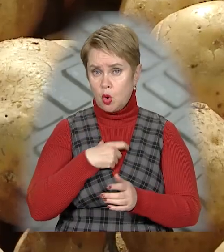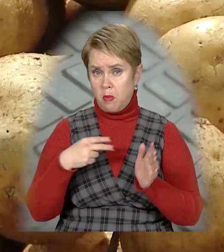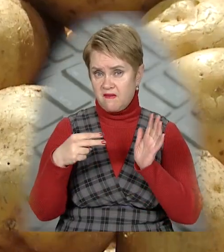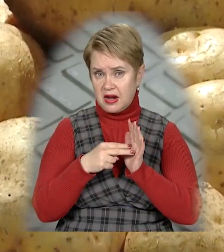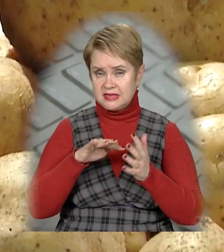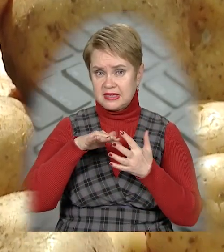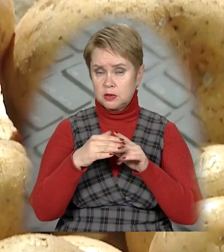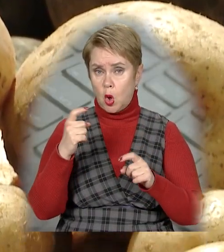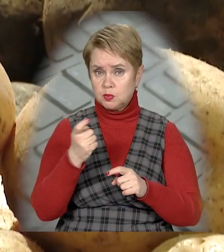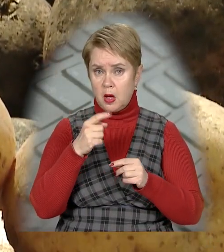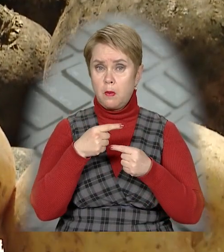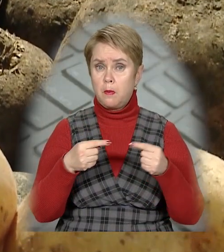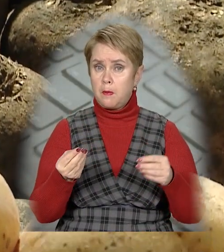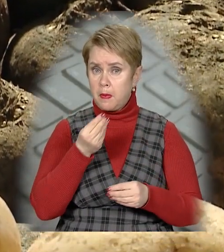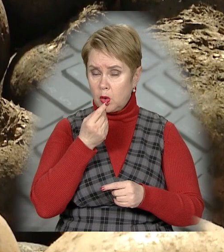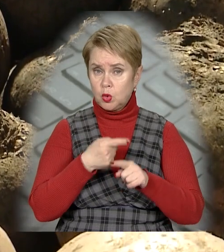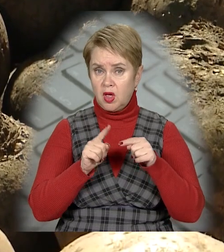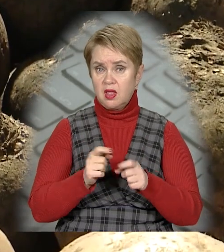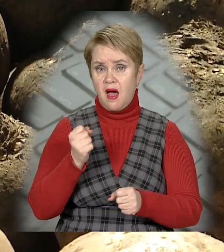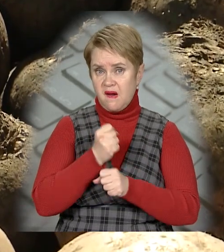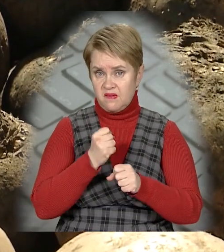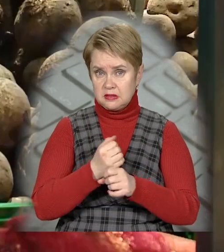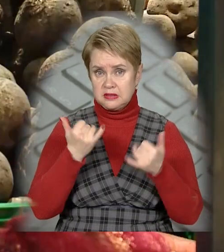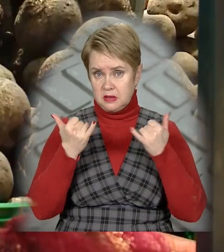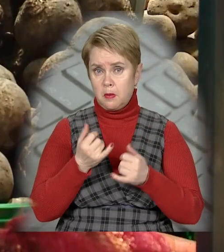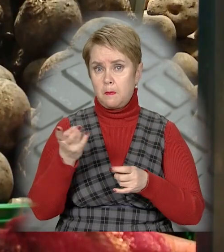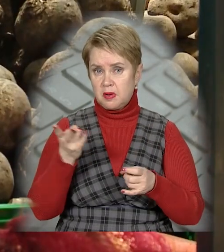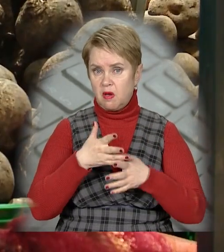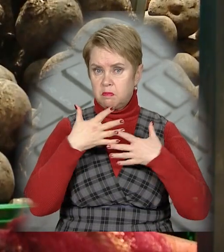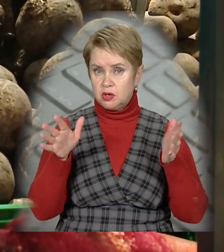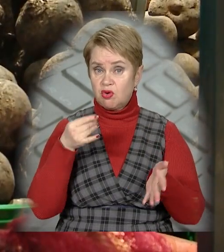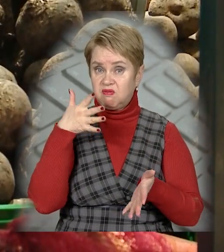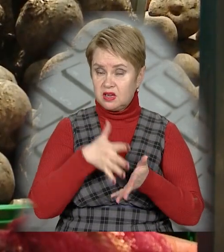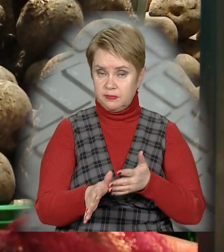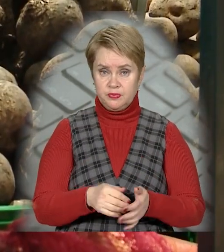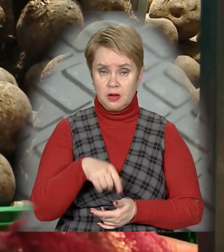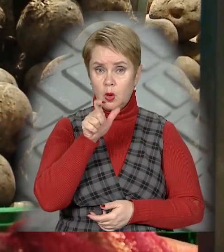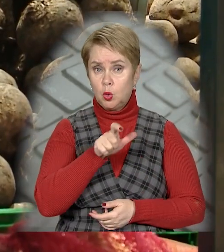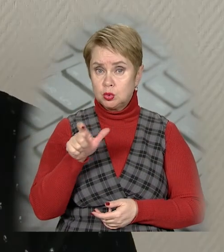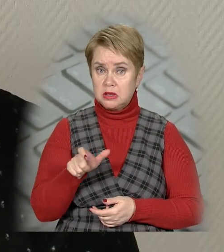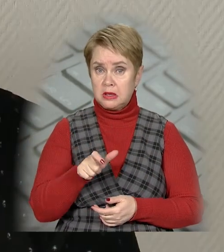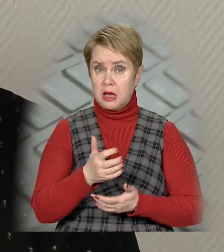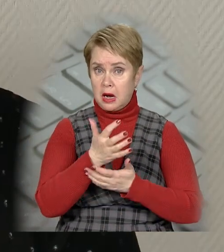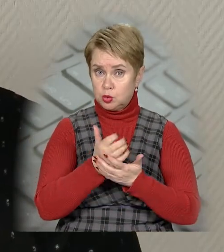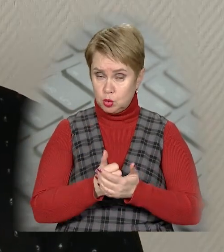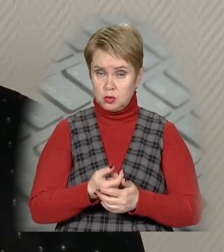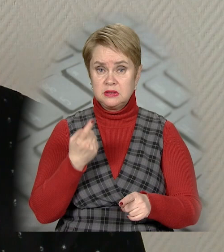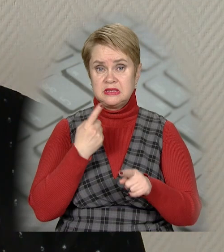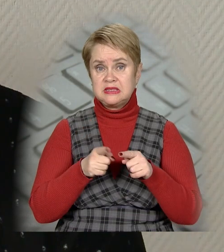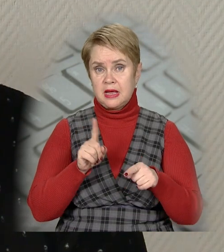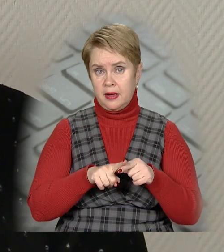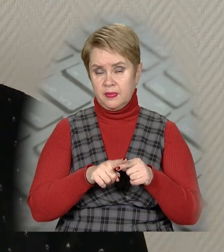собівартості сільськогосподарських продуктів, бо їхнє виробництво тепер потребує більших витрат. Людський ресурс,